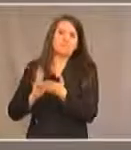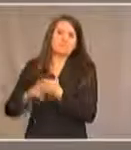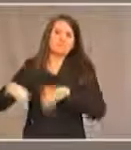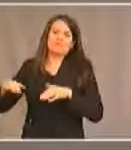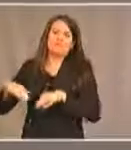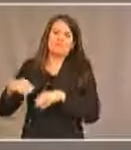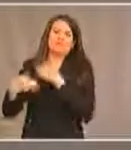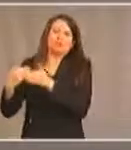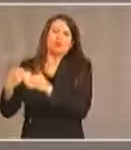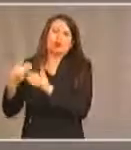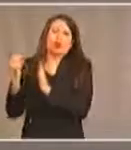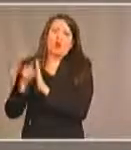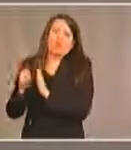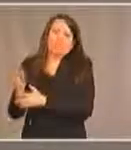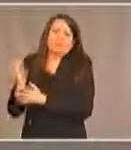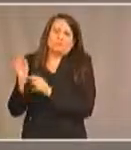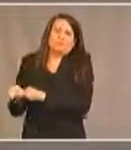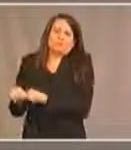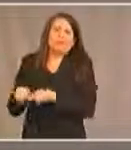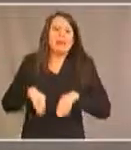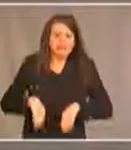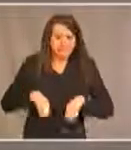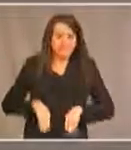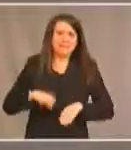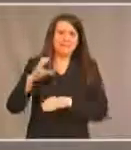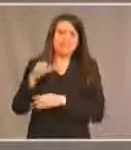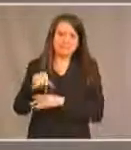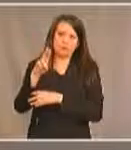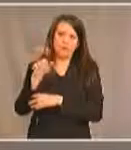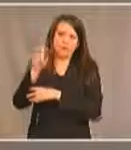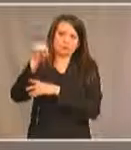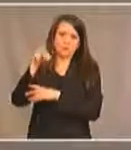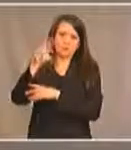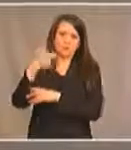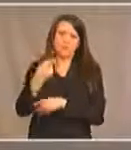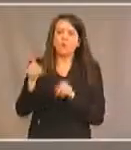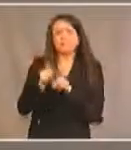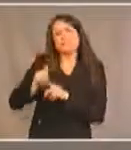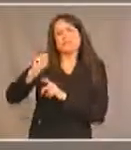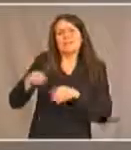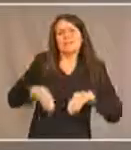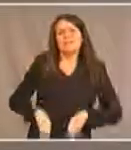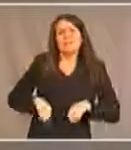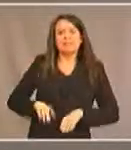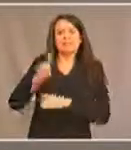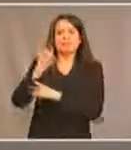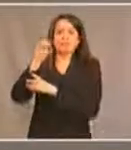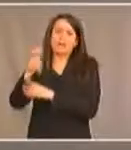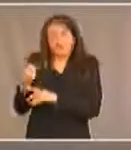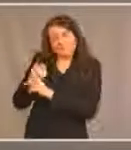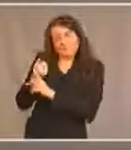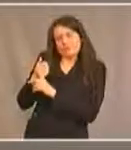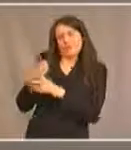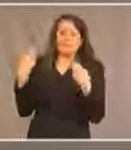la ministre et l'ancien ministre Dion, qui est maintenant notre